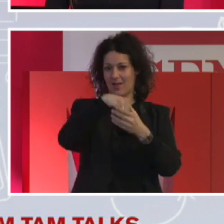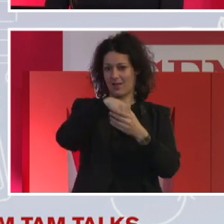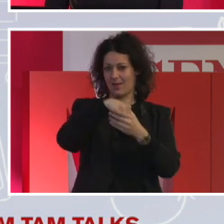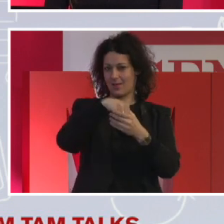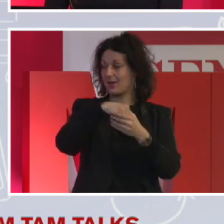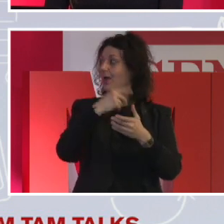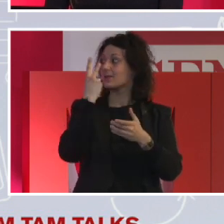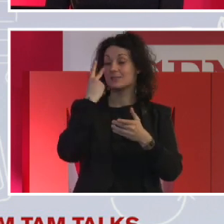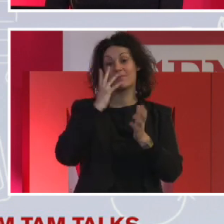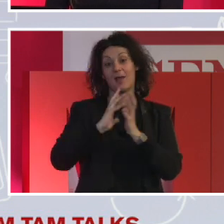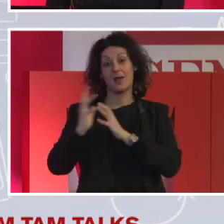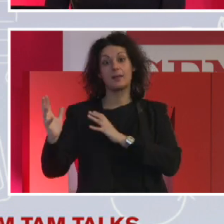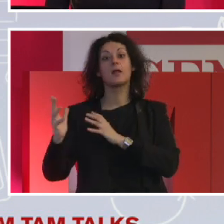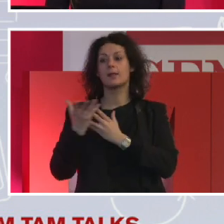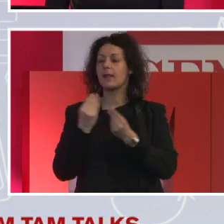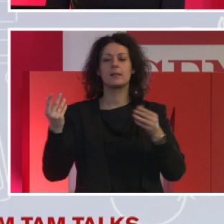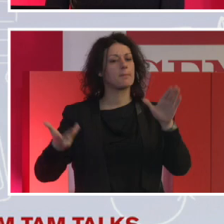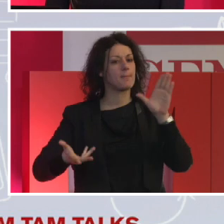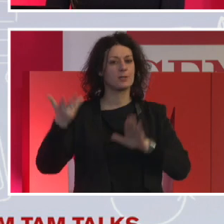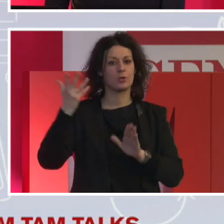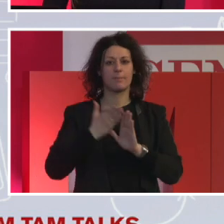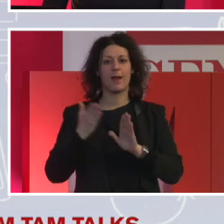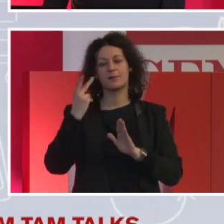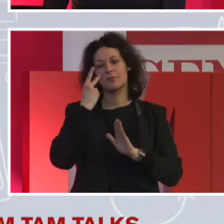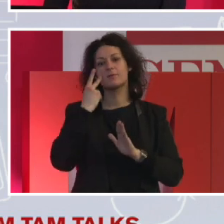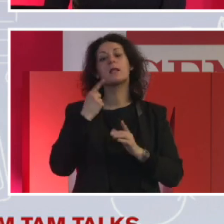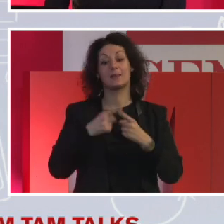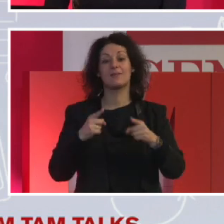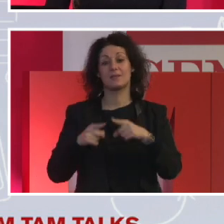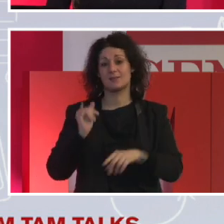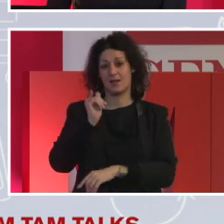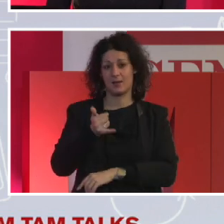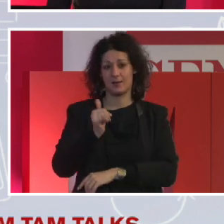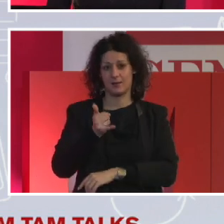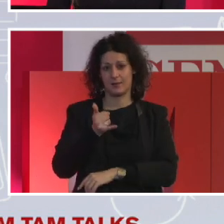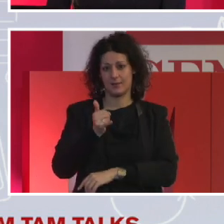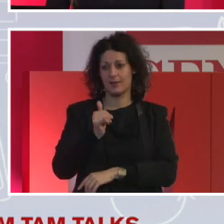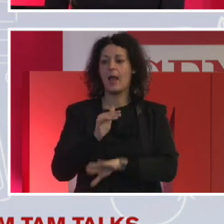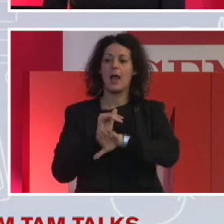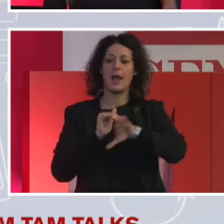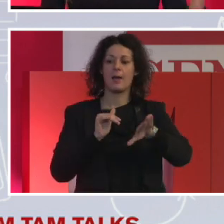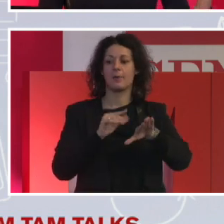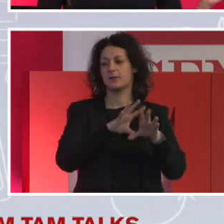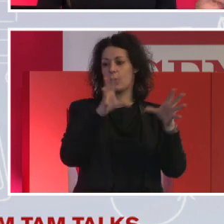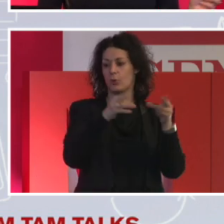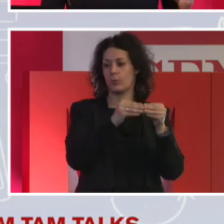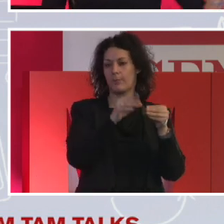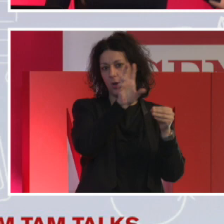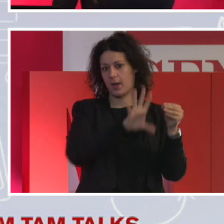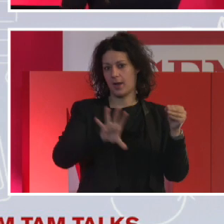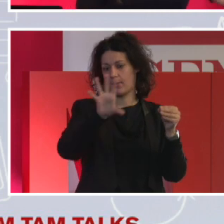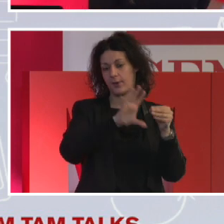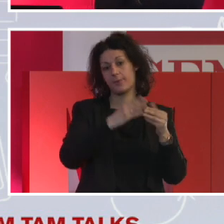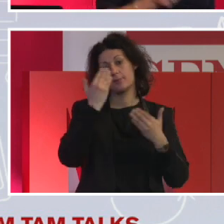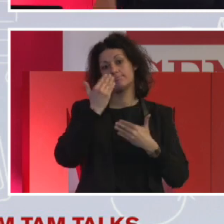colleghi e manager di background diversi, perciò celebrarli, parlarne, insomma, averne sempre di più, includerli è importante, molto meno, ahimè,